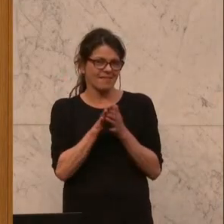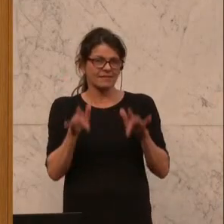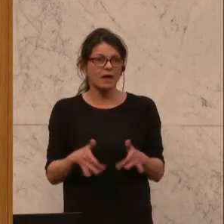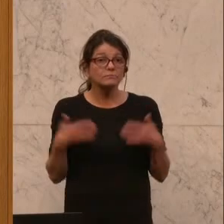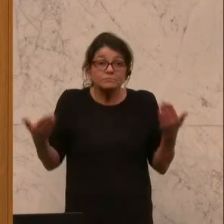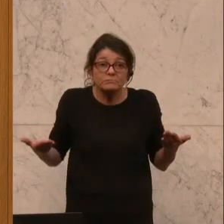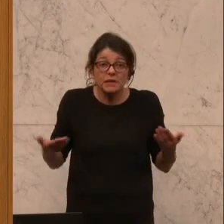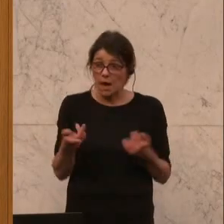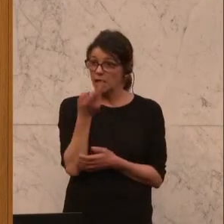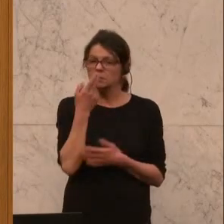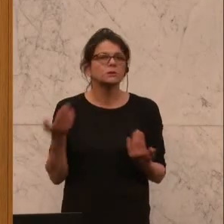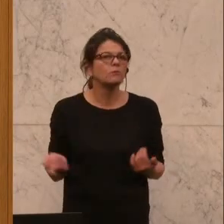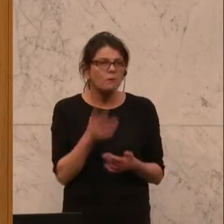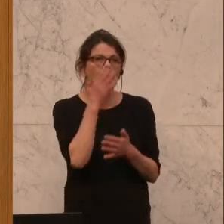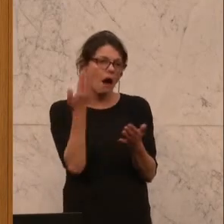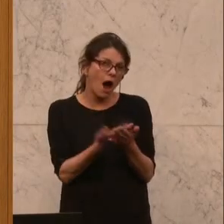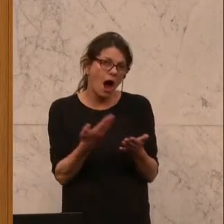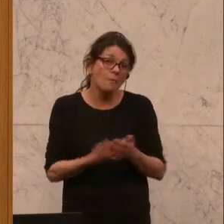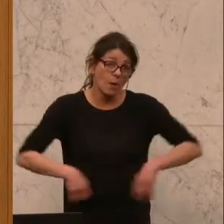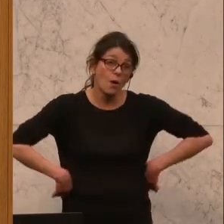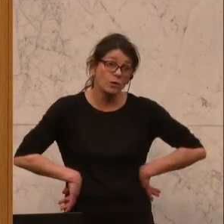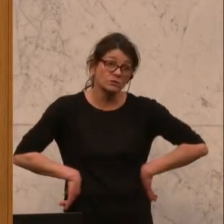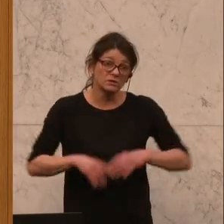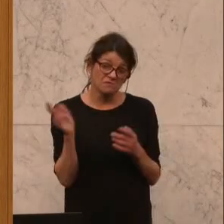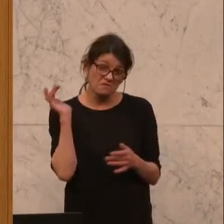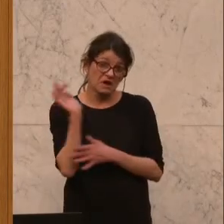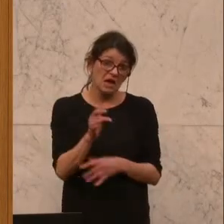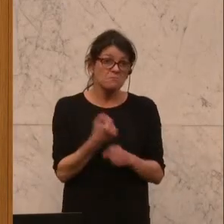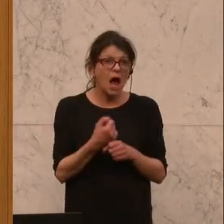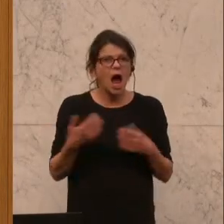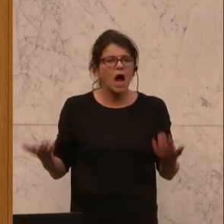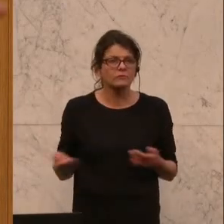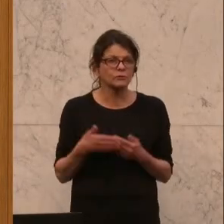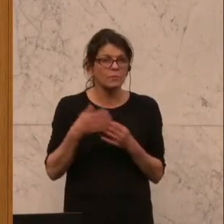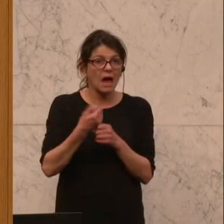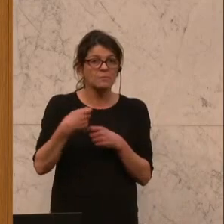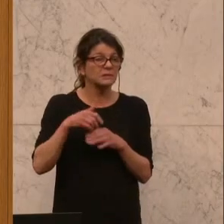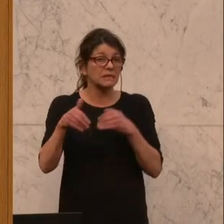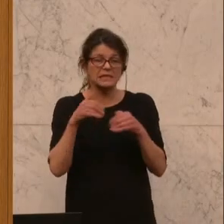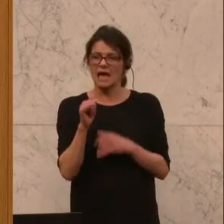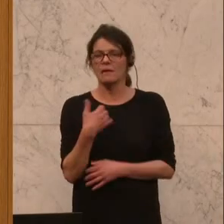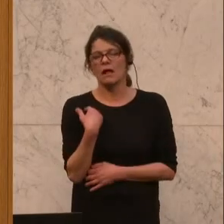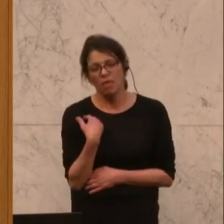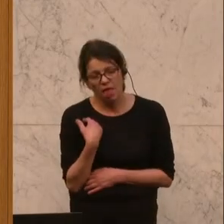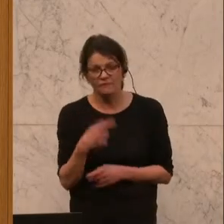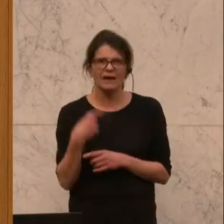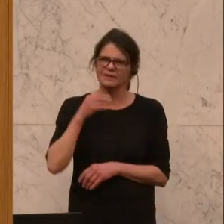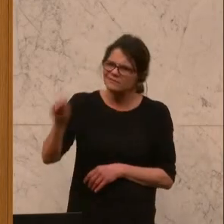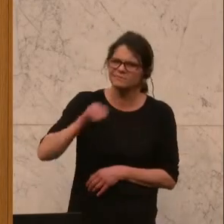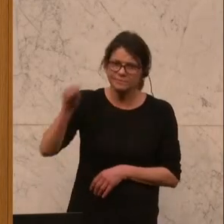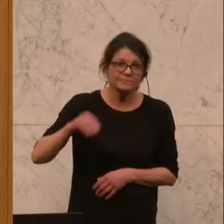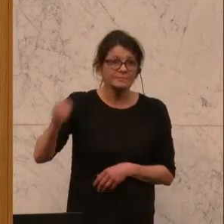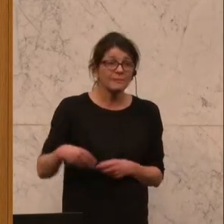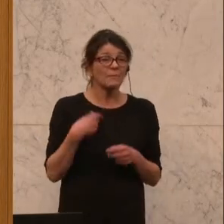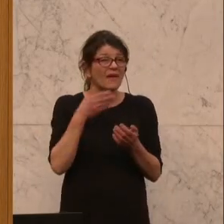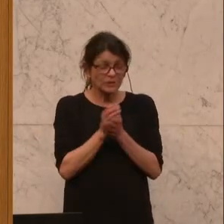sieht ja eh, wie harmlos da jetzt in Wahrheit dagegen vorgegangen wird, wie der Herr Arbeitsminister jedes Mal stöhnt, wenn wir ihn darauf ansprechen, obwohl wir